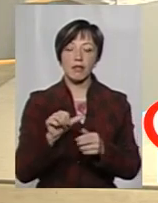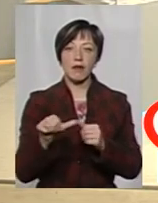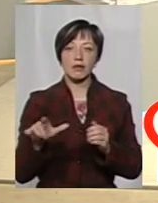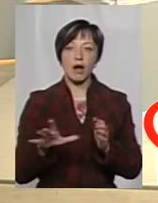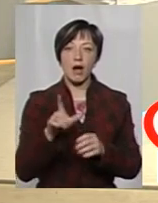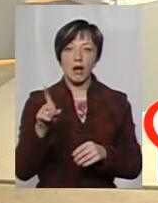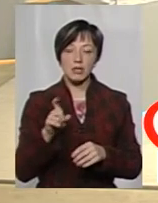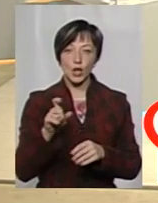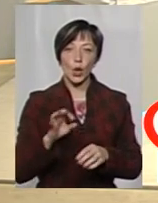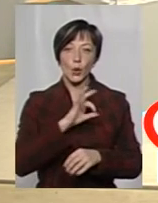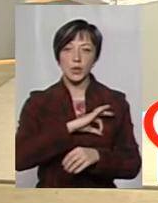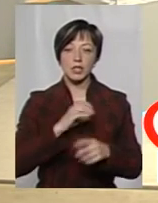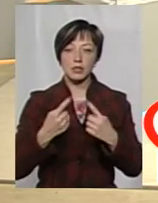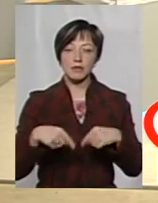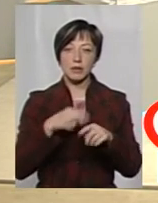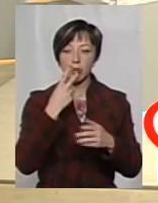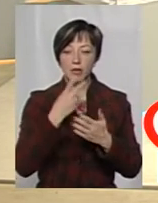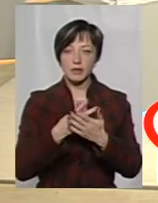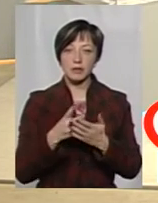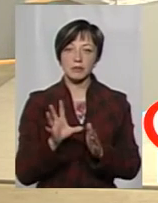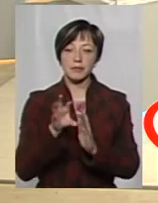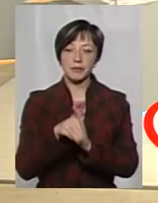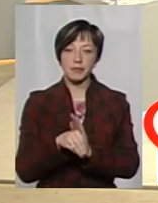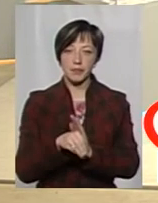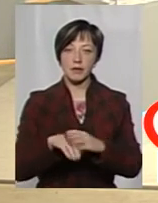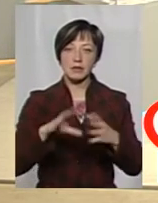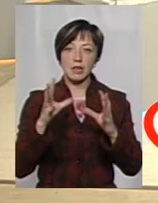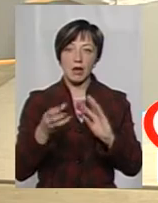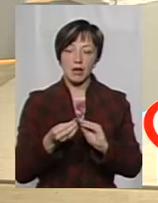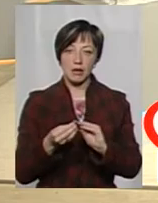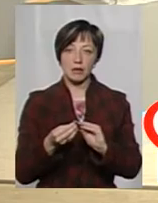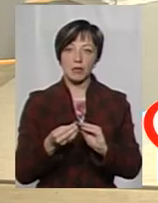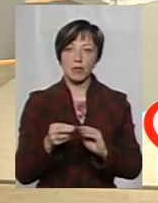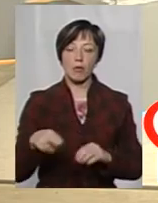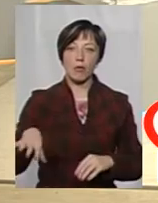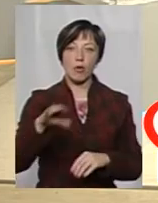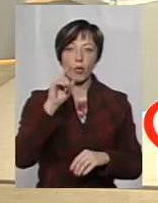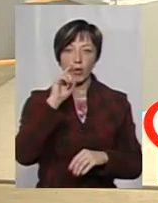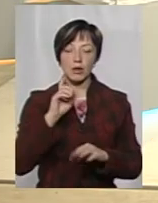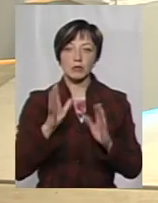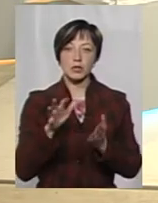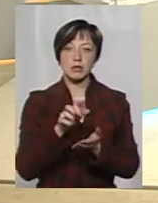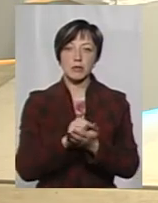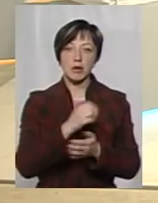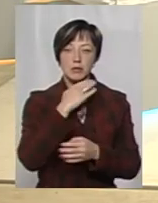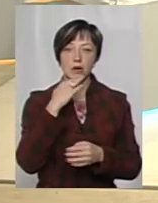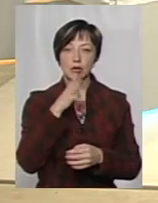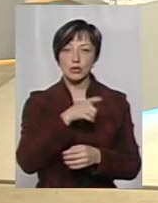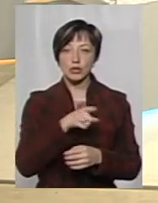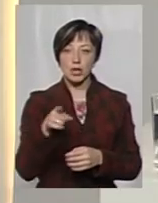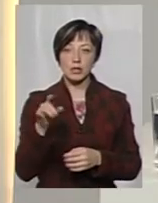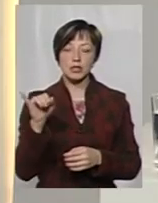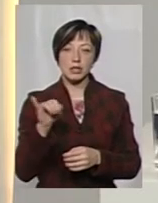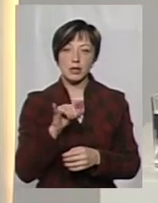має їх передивитися і покласти на стопку, в загальну стопку, яка по Україні буде, мабуть, займати дуже багато часу і,